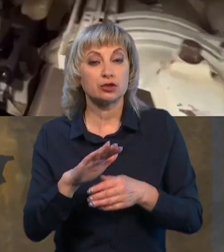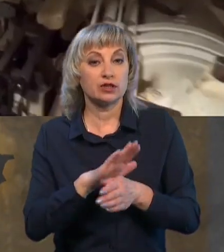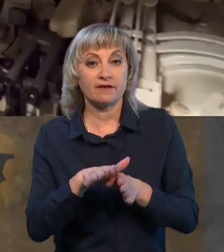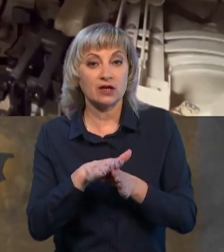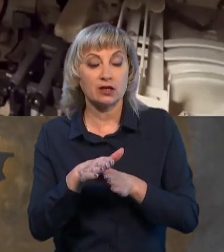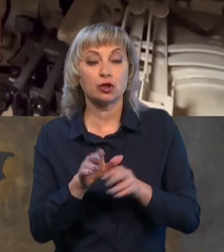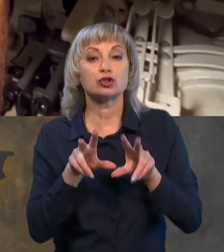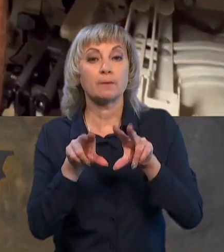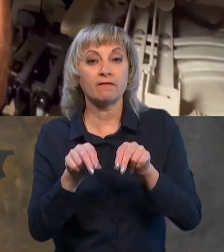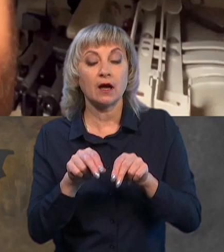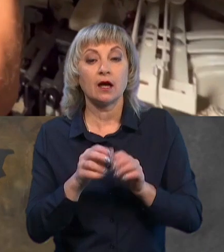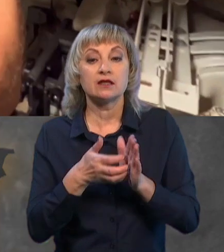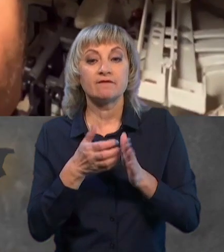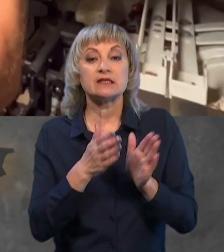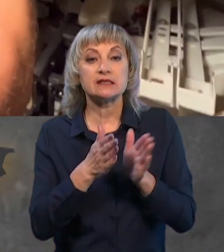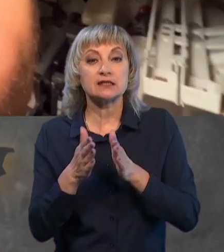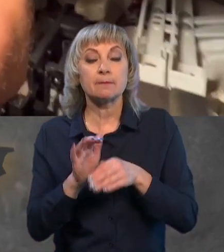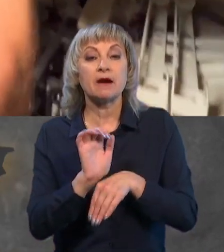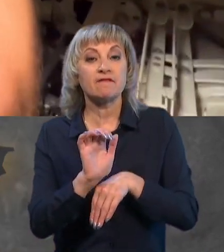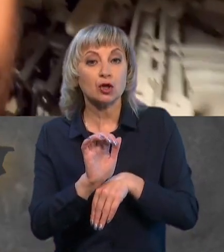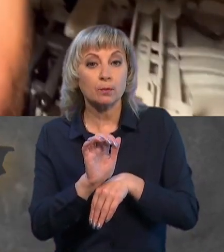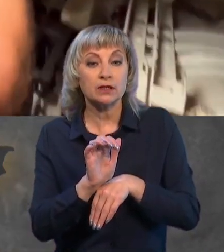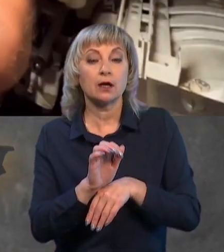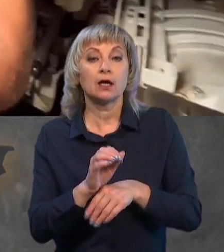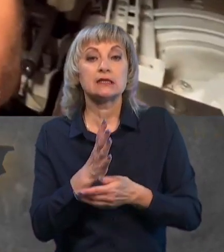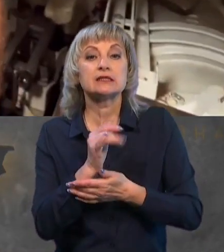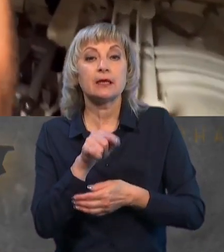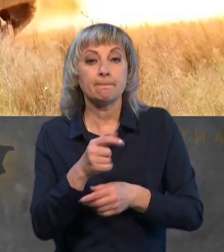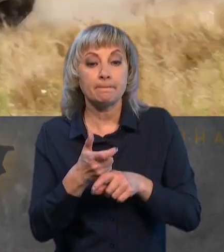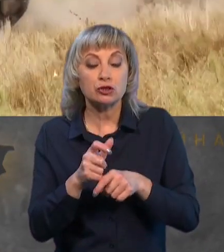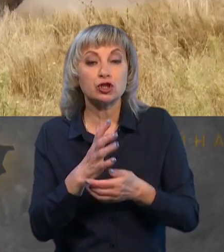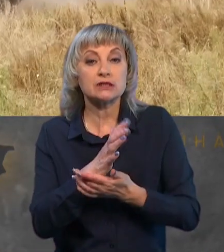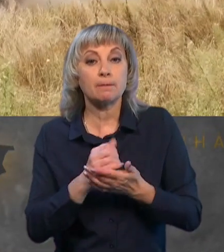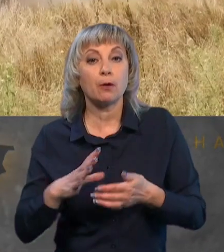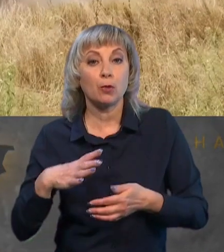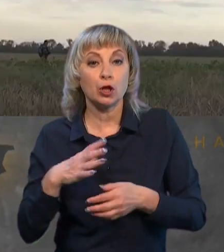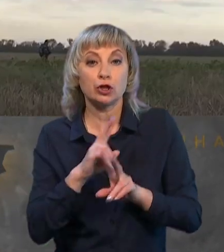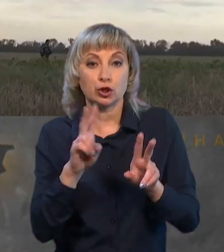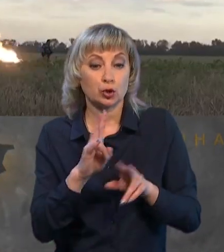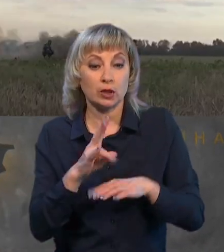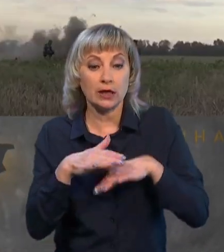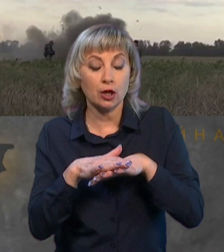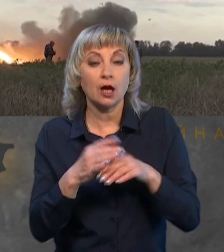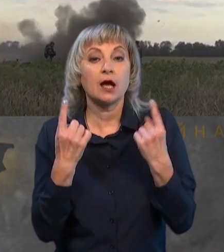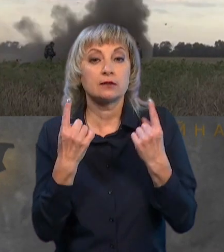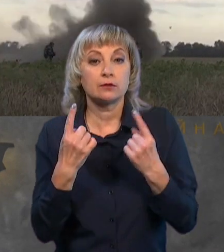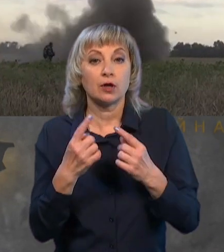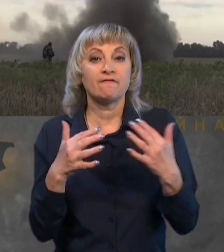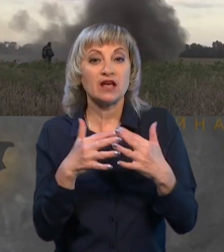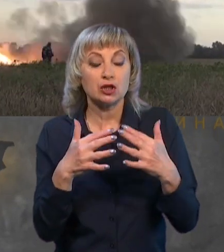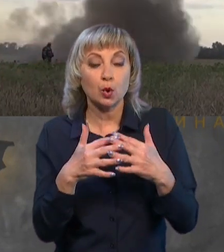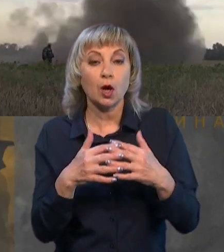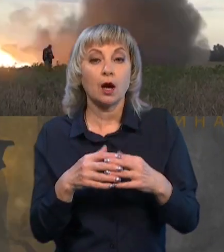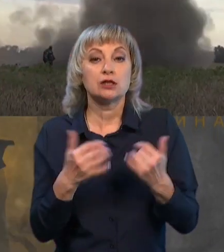недостатньо зараз і системи виробництв, тим більше запасів, були, тому що ніхто не розраховував на глобальну війну. Але